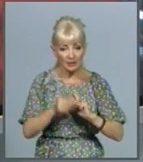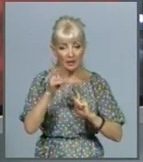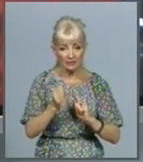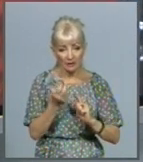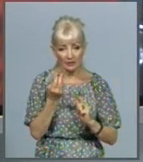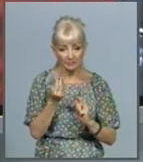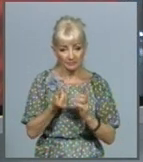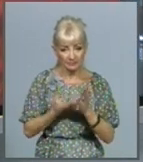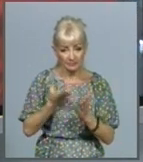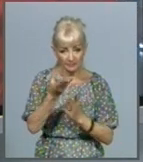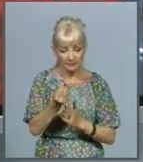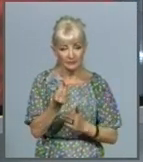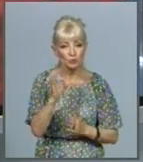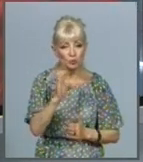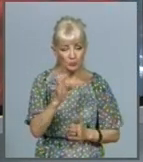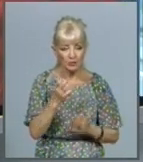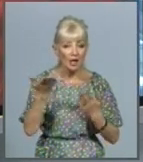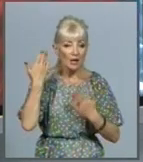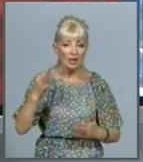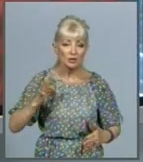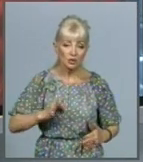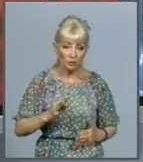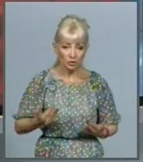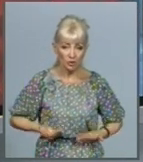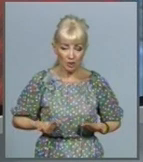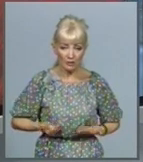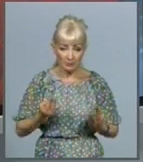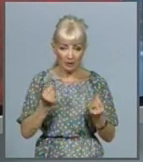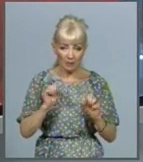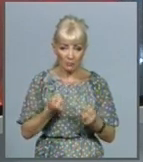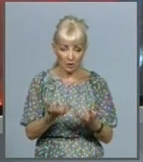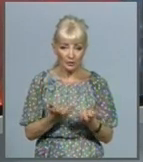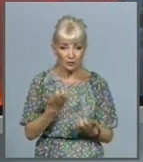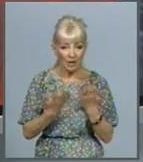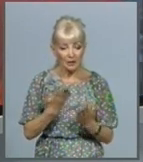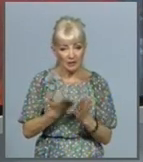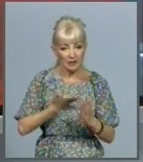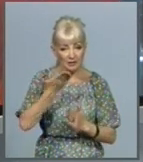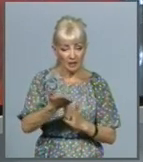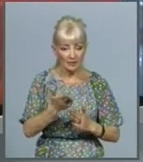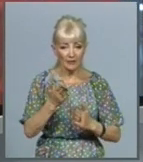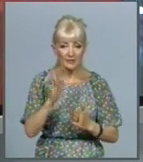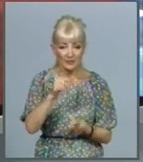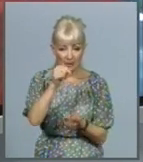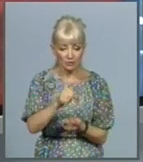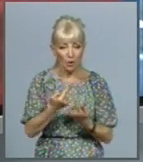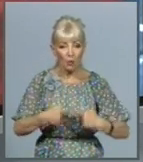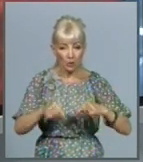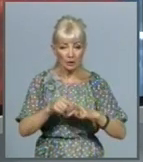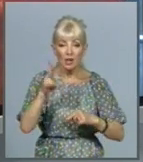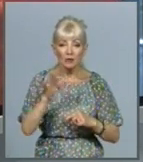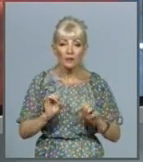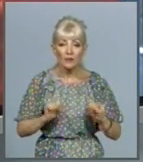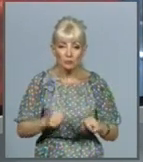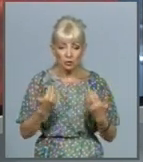субсидій. Раніше пільгу з живими грошима можна було отримати лише, якщо подати заяву до відповідного органу. Але ймовірно, що вже майбутнього